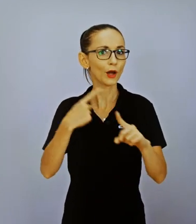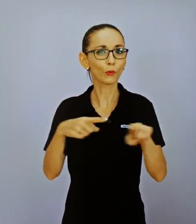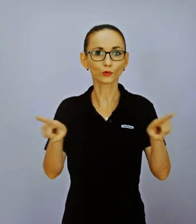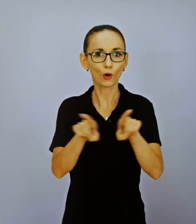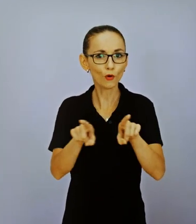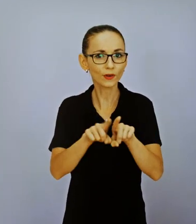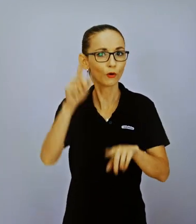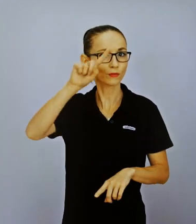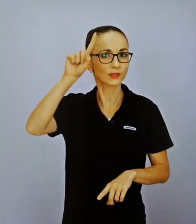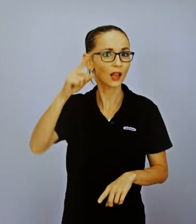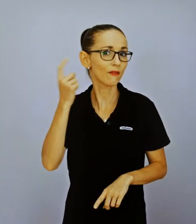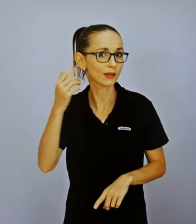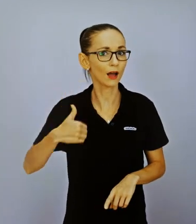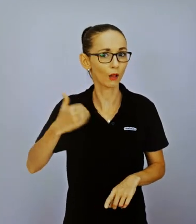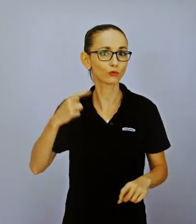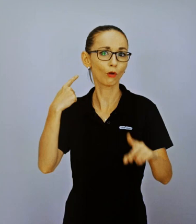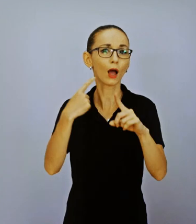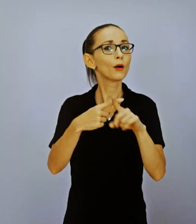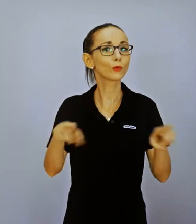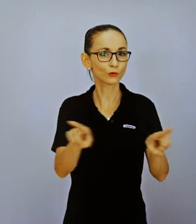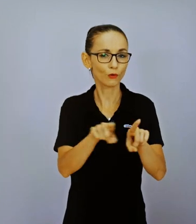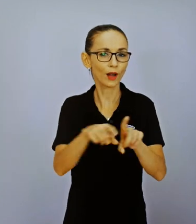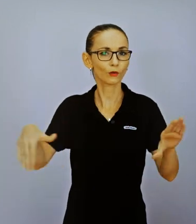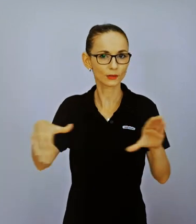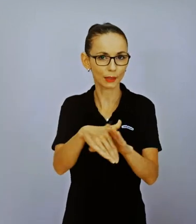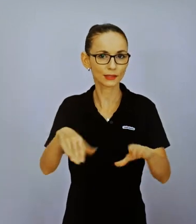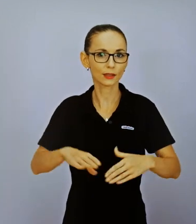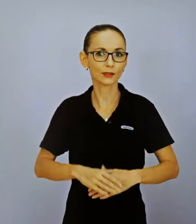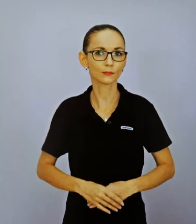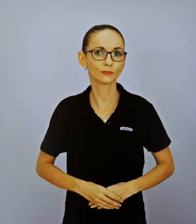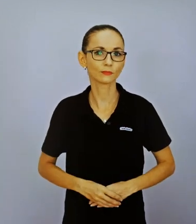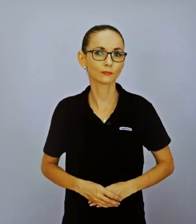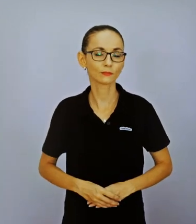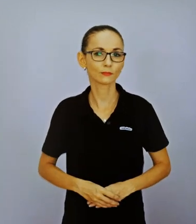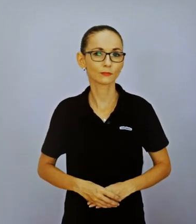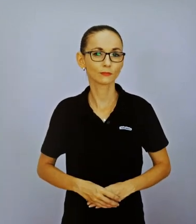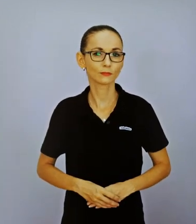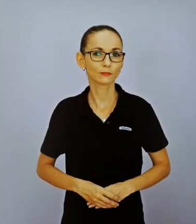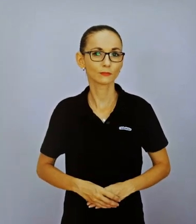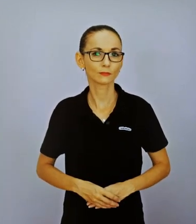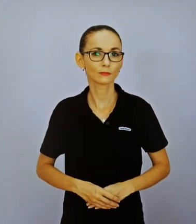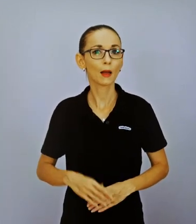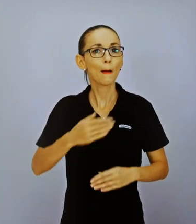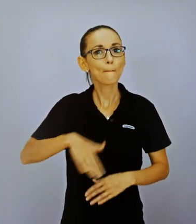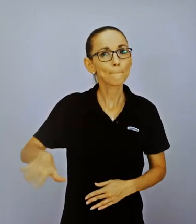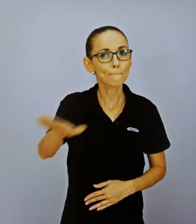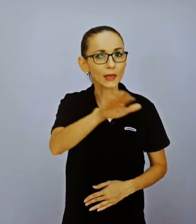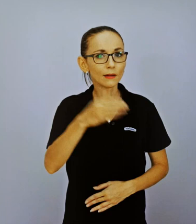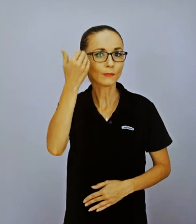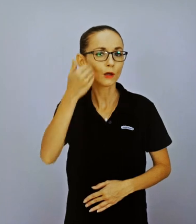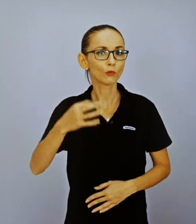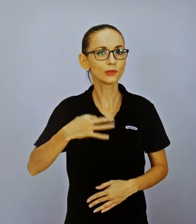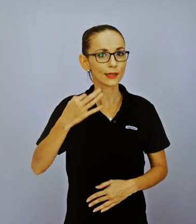najviac, je, ak sa k ním bude správať rovnako ako ku zdravím a ak budú mať rovnaké možnosti vdelávania,